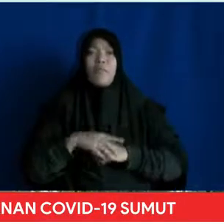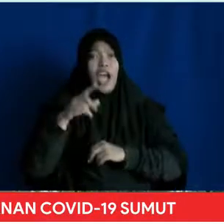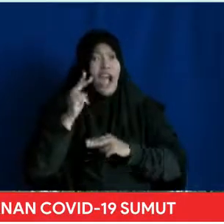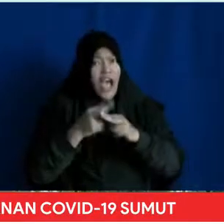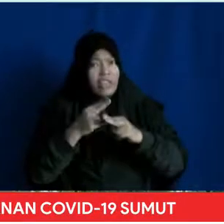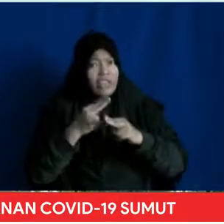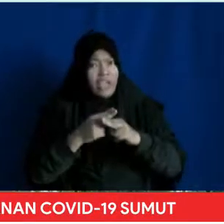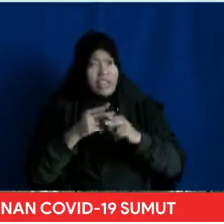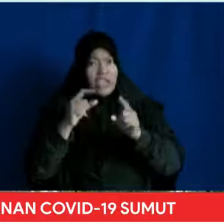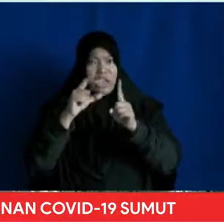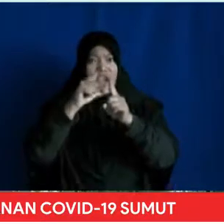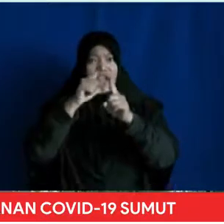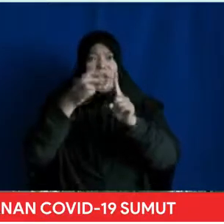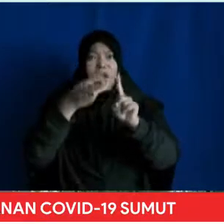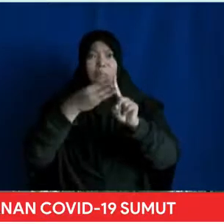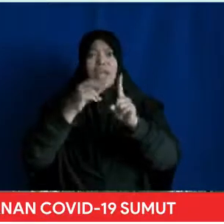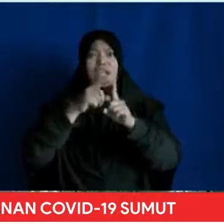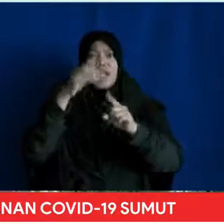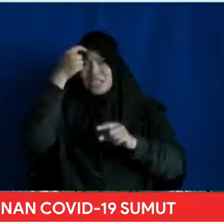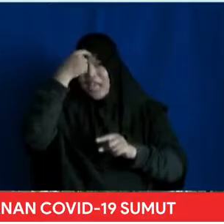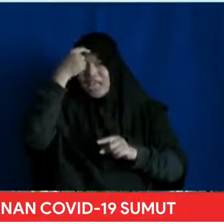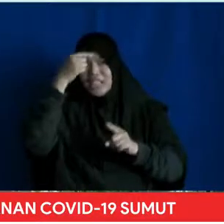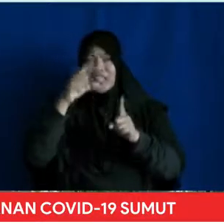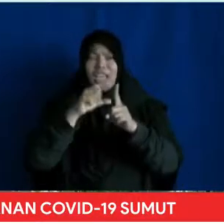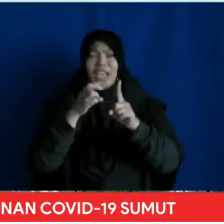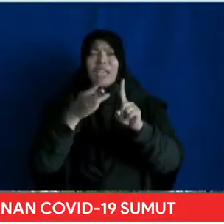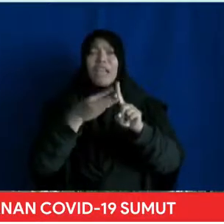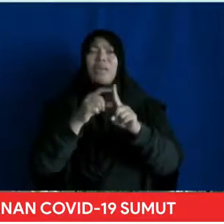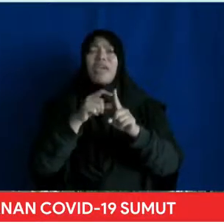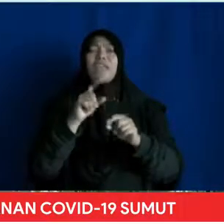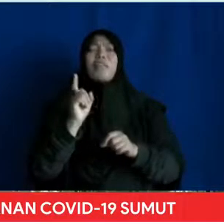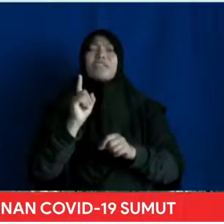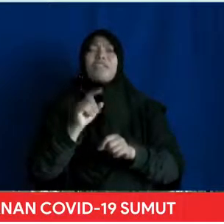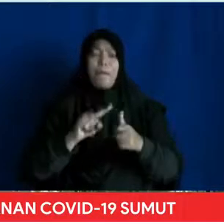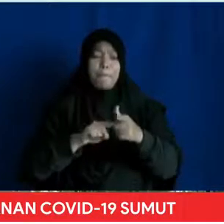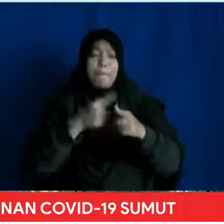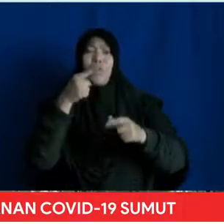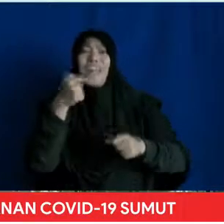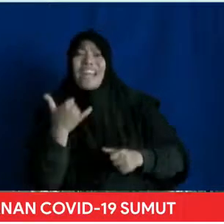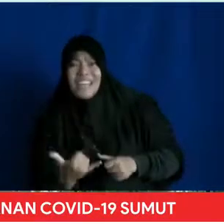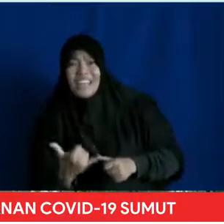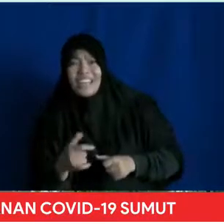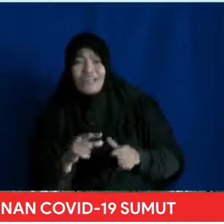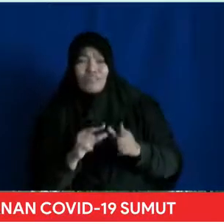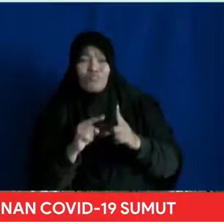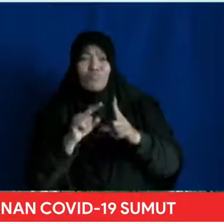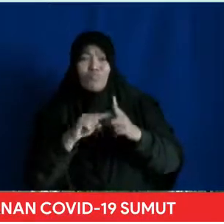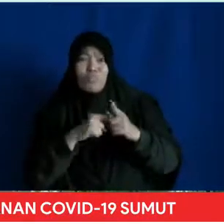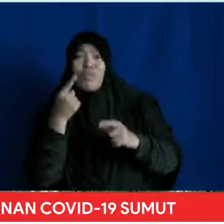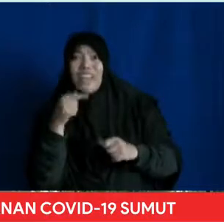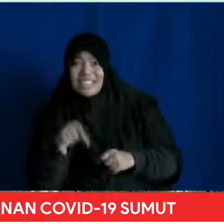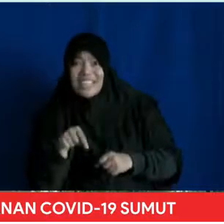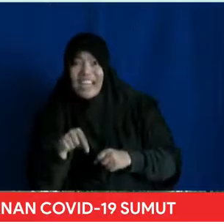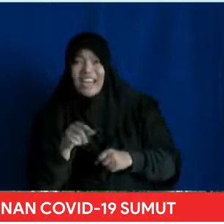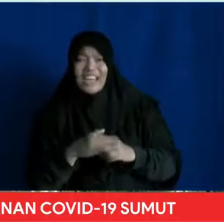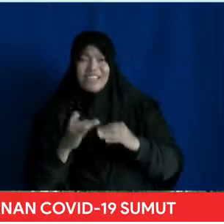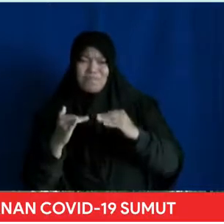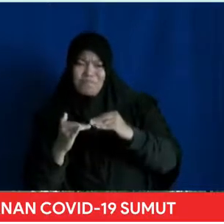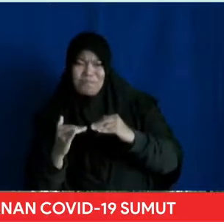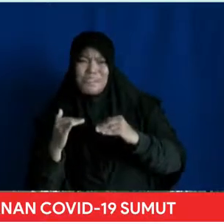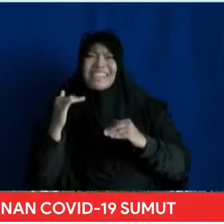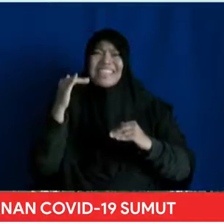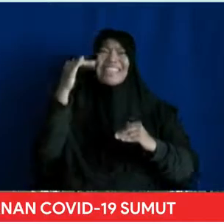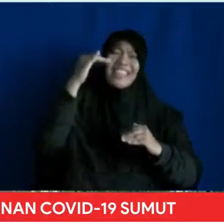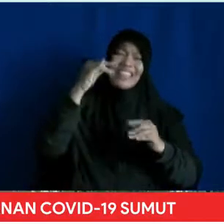demam berdarah Karena pada periode ini adalah bulan yang secara klasik Pada masa pancaroba Terjadi peningkatan kasus